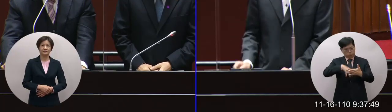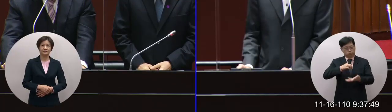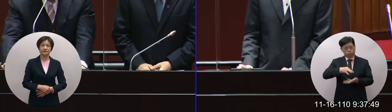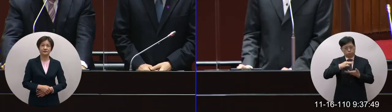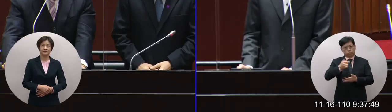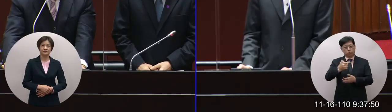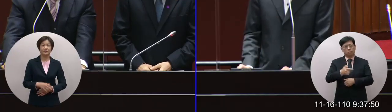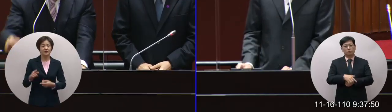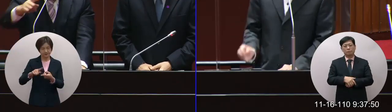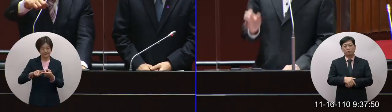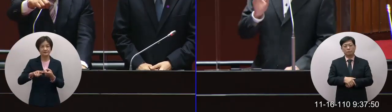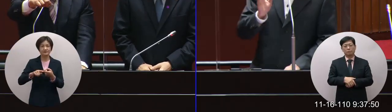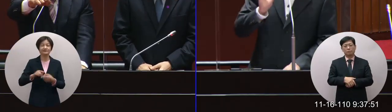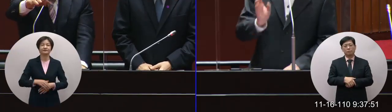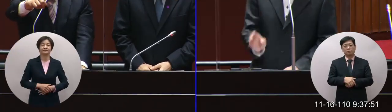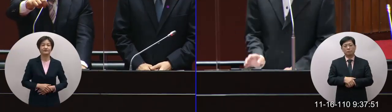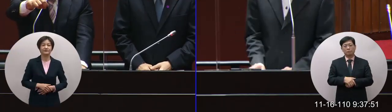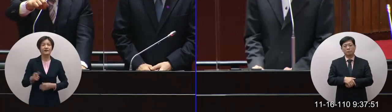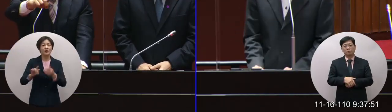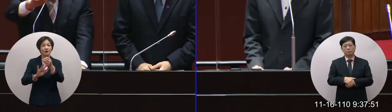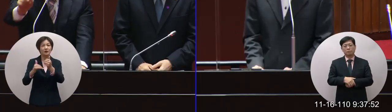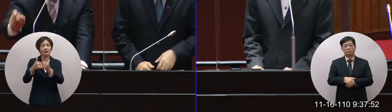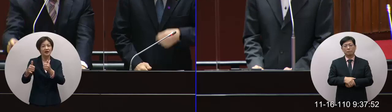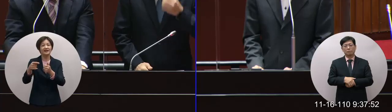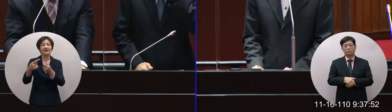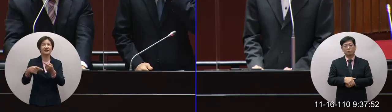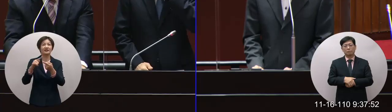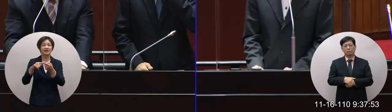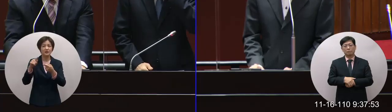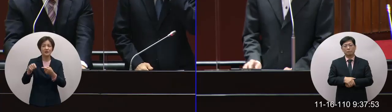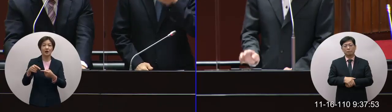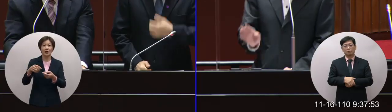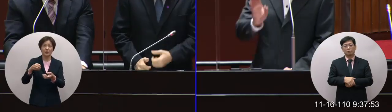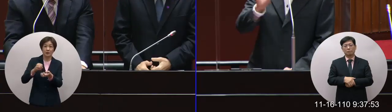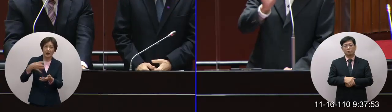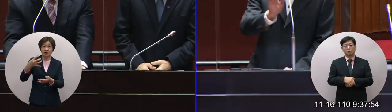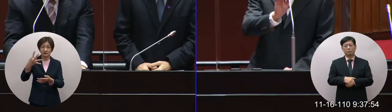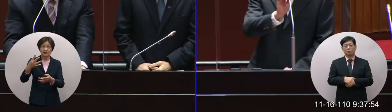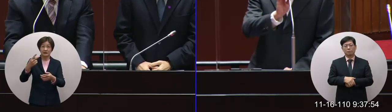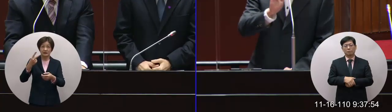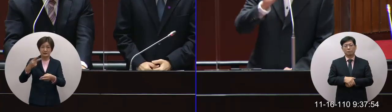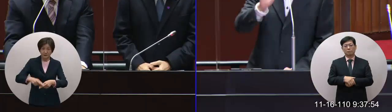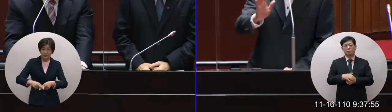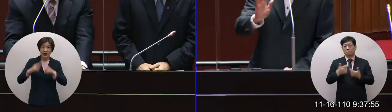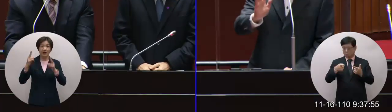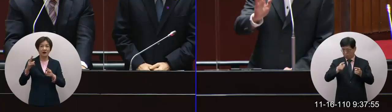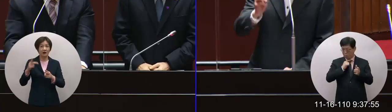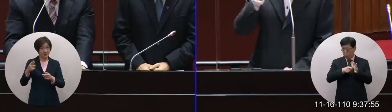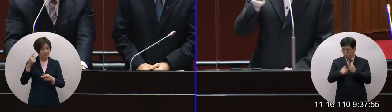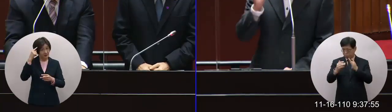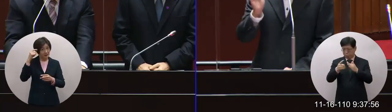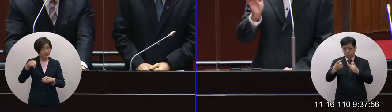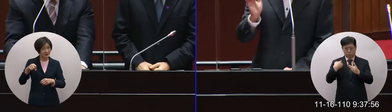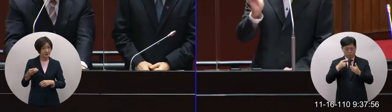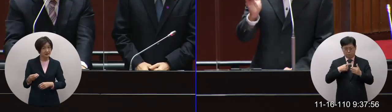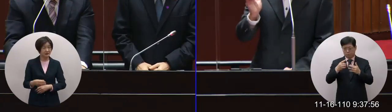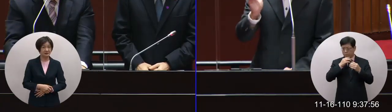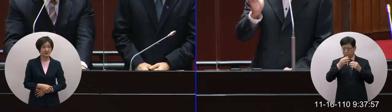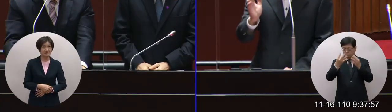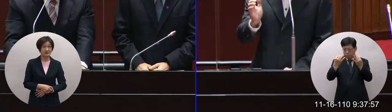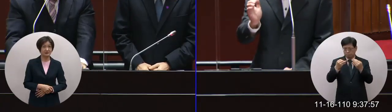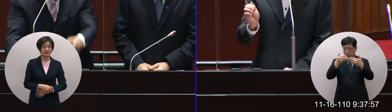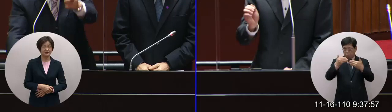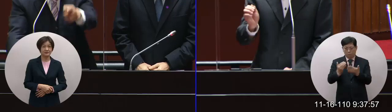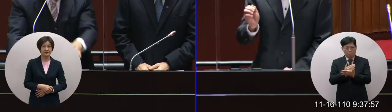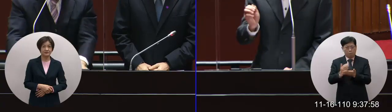很擔心的那一塊對所以委員你應該不會贊成重啟核事嗎不是那個要專家喔他有充分的數